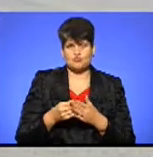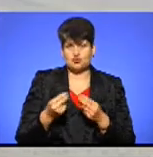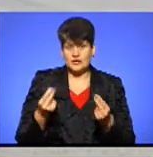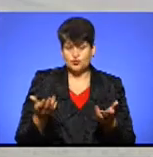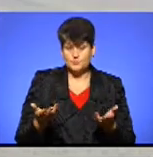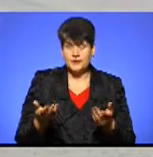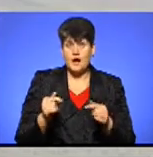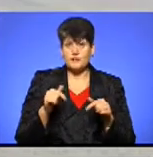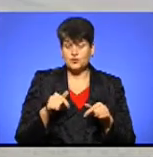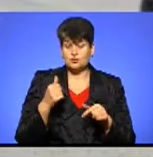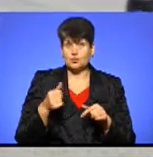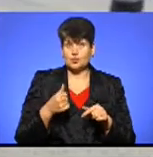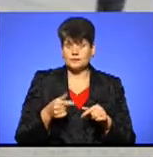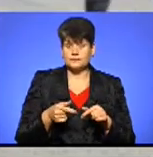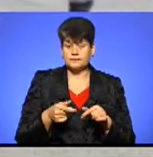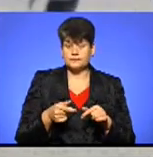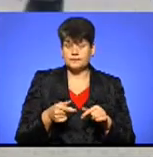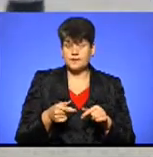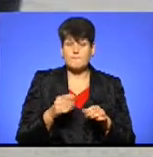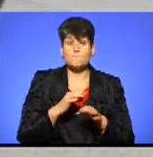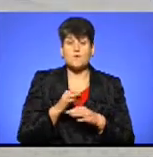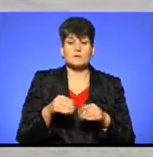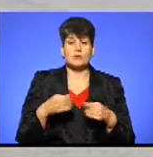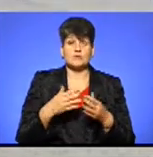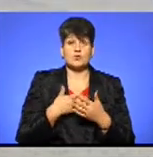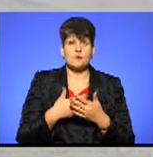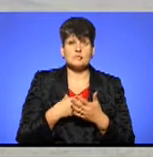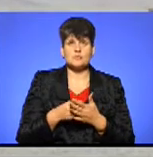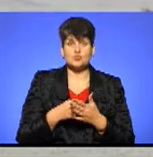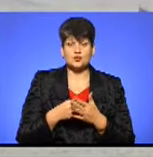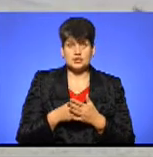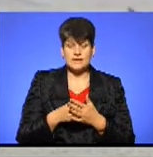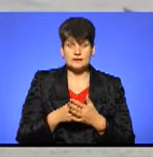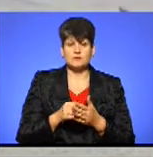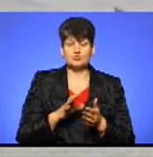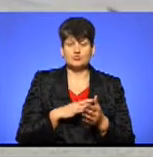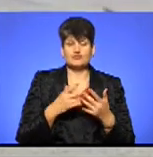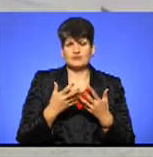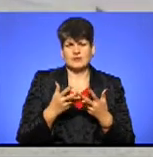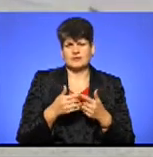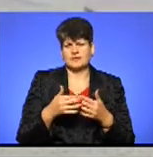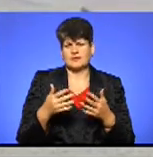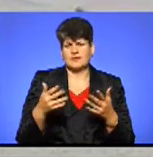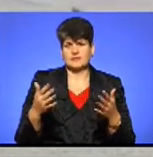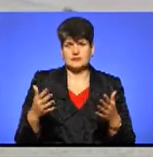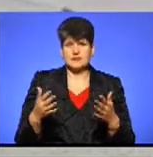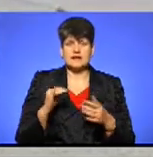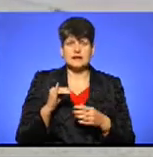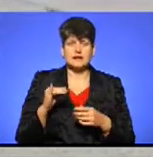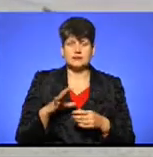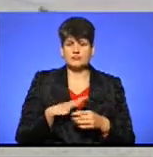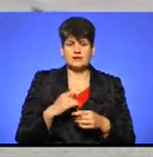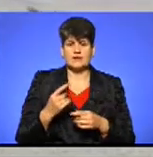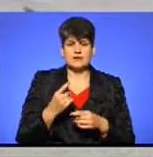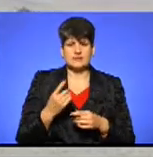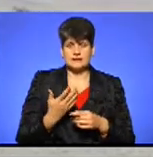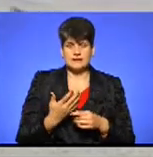року проєктів, поданих на громадський бюджет у форматі заходів, було вже декілька. Тобто фестиваль її був не єдиним. І,